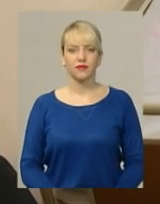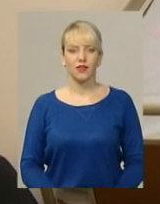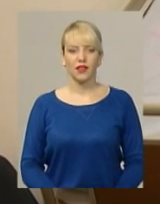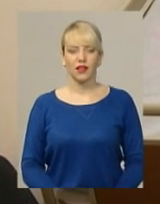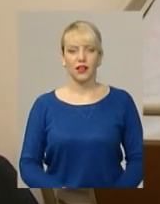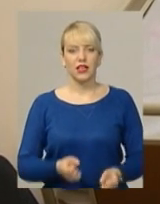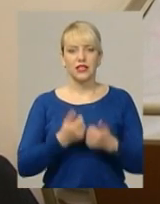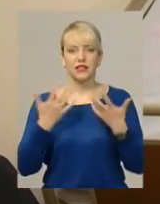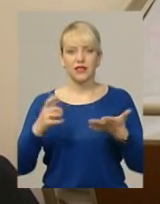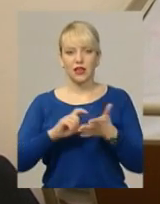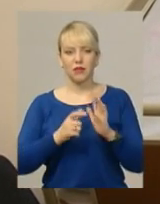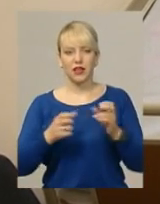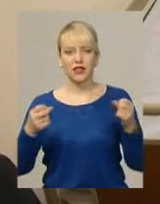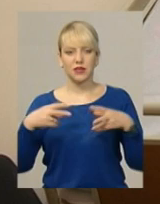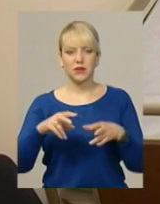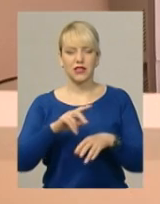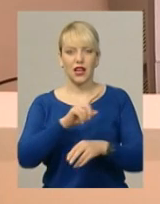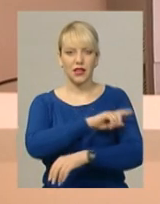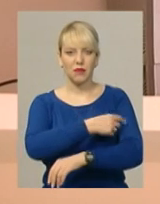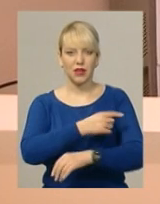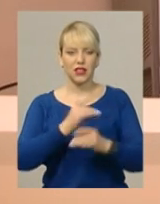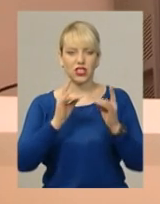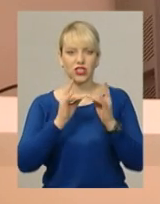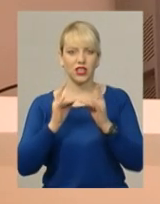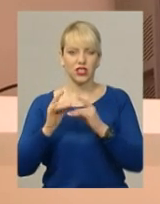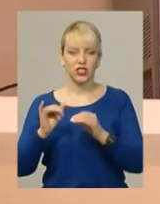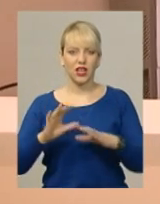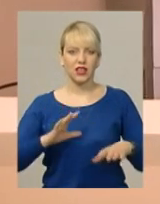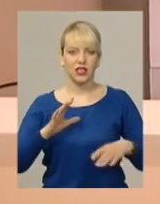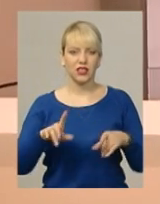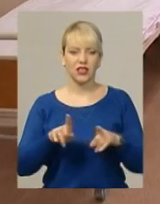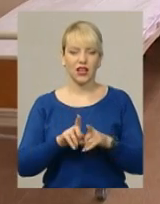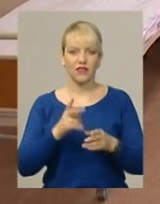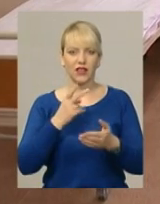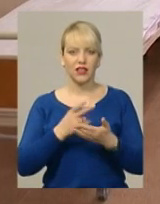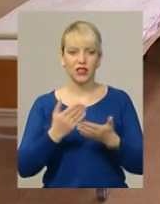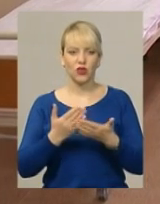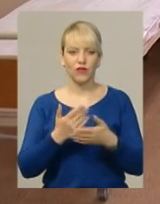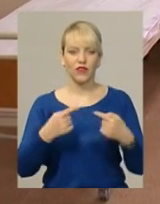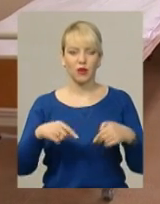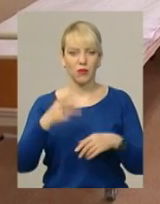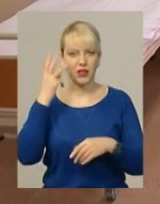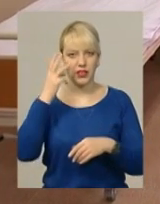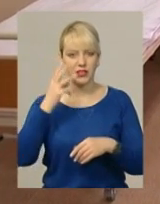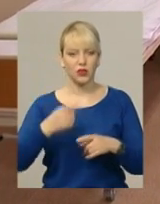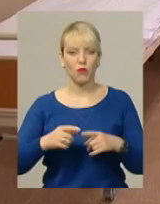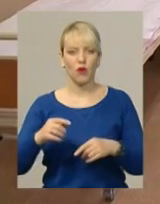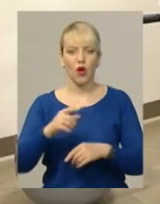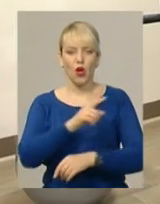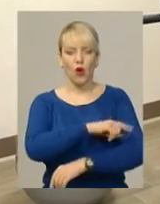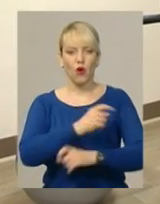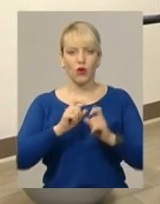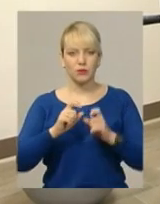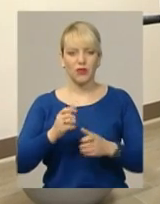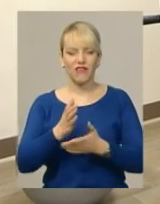Світлі палати, спеціальні медичні ліжка і тренажери – так виглядає нове відділення у Хмельницькому обласному госпіталі ветеранів війни. Продовж двох